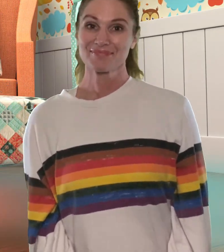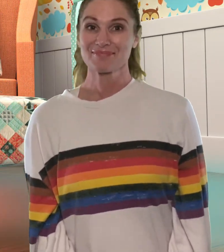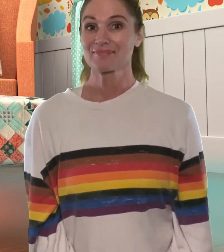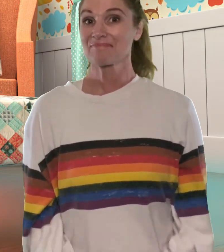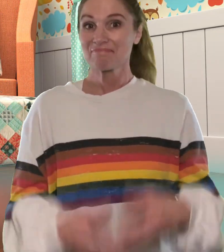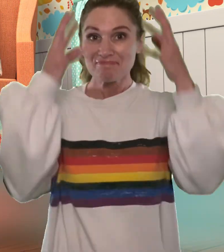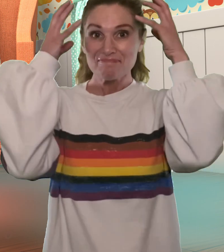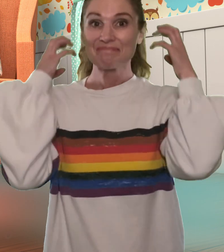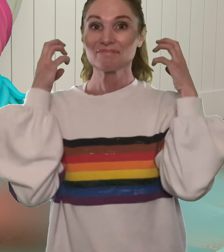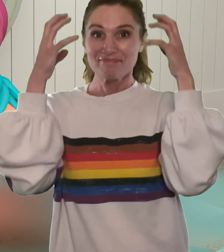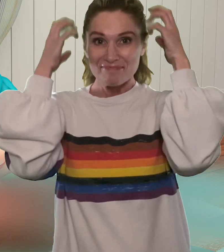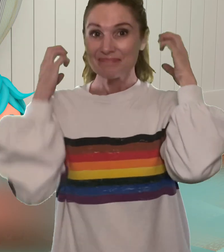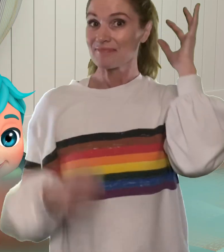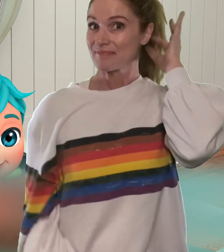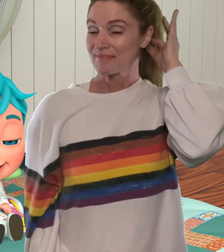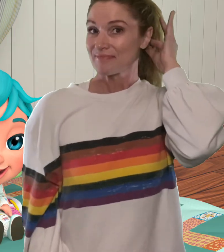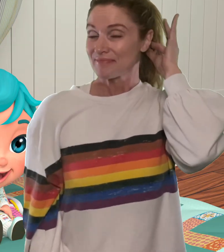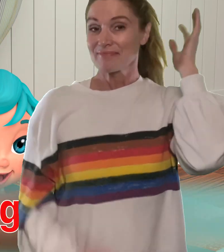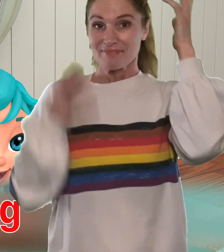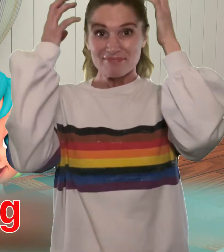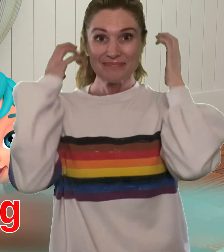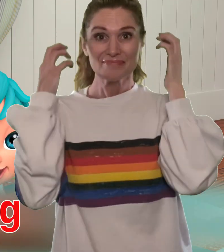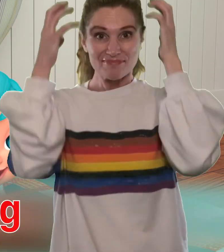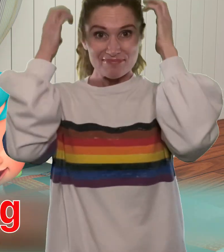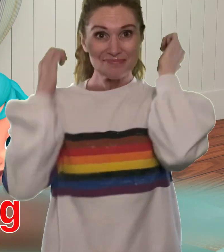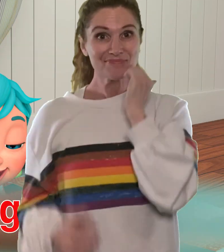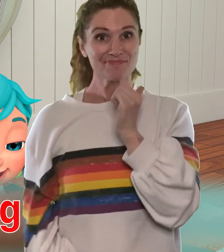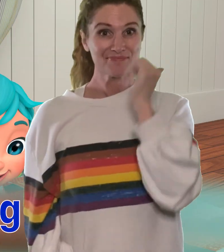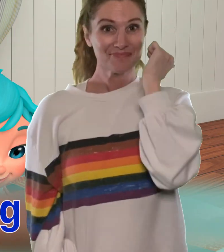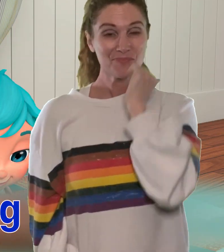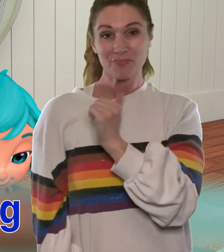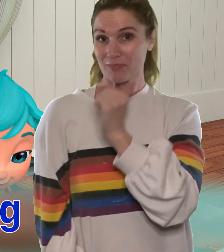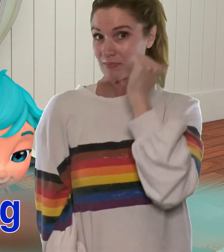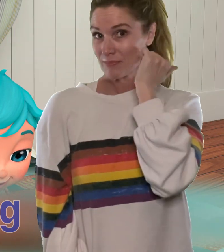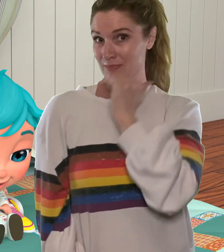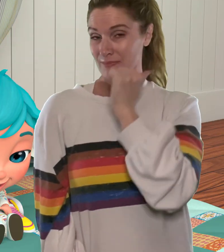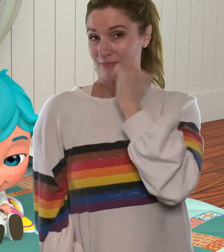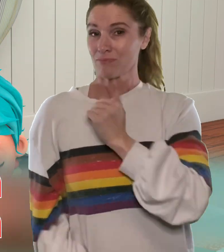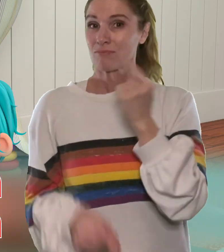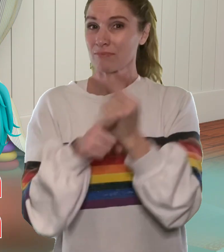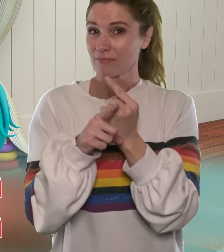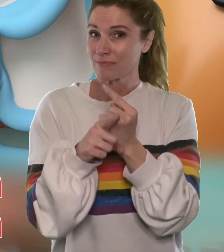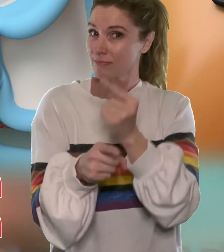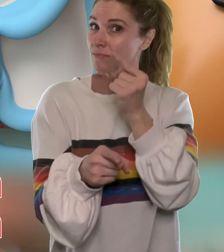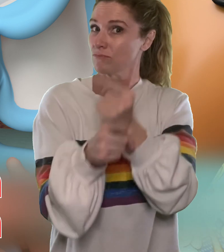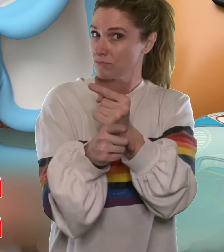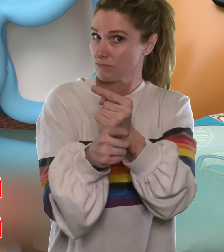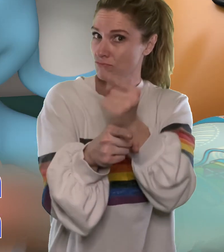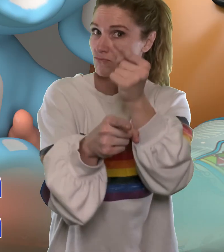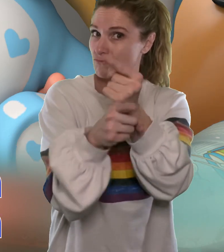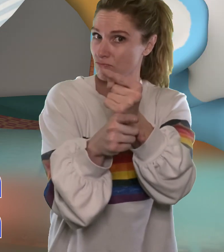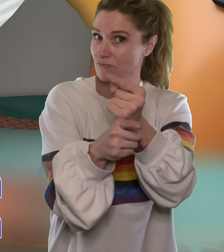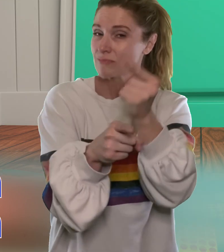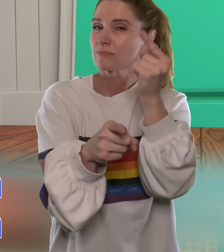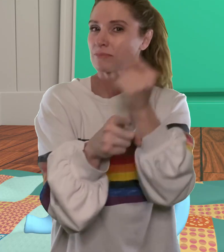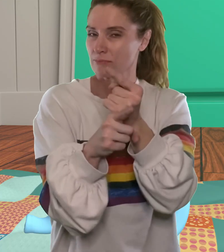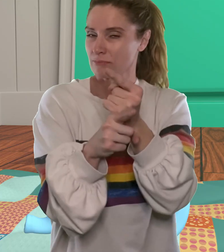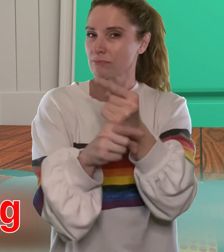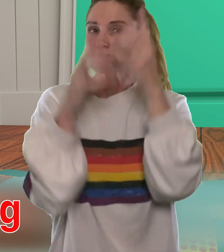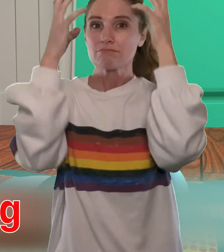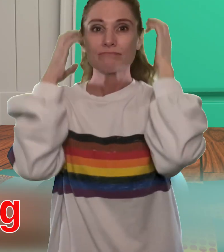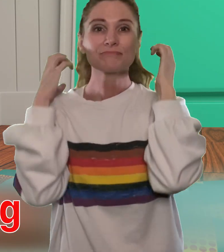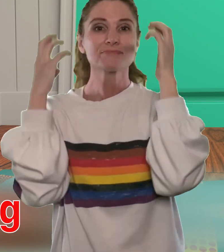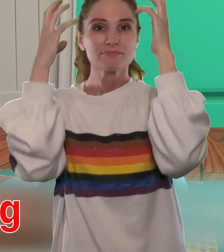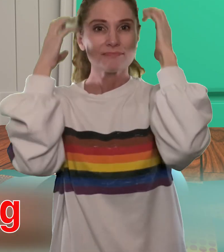Käm, käm, käm dein Haar, käm es jeden Tag Ordentlich, ordentlich, ordentlich,